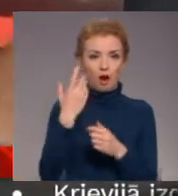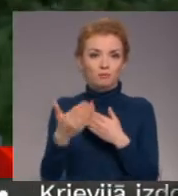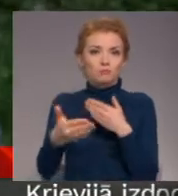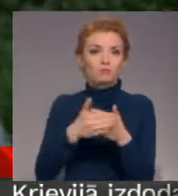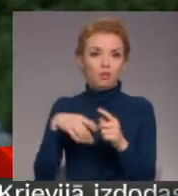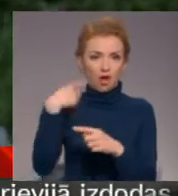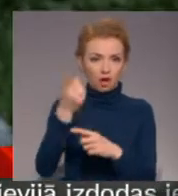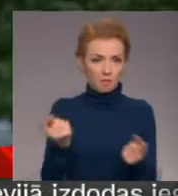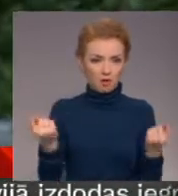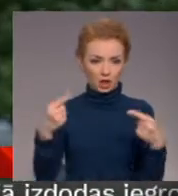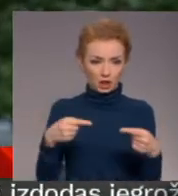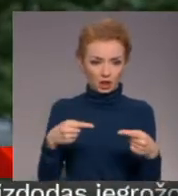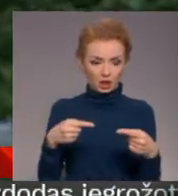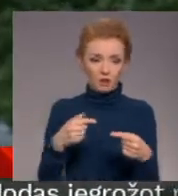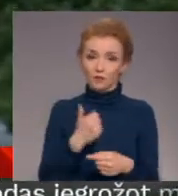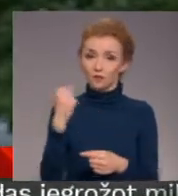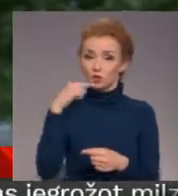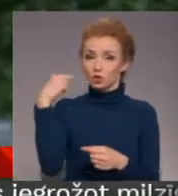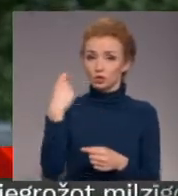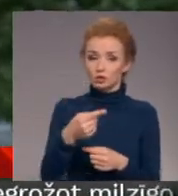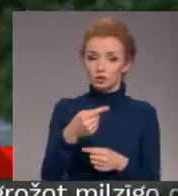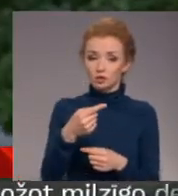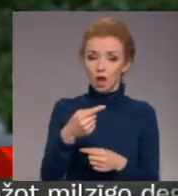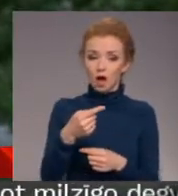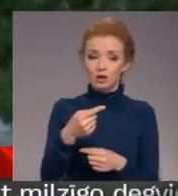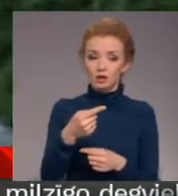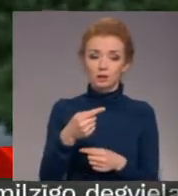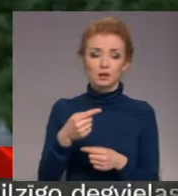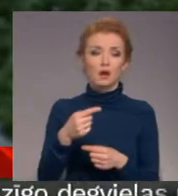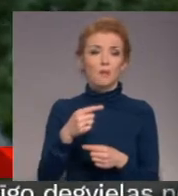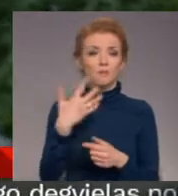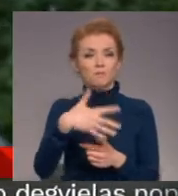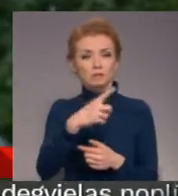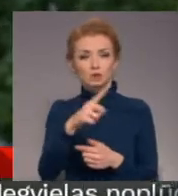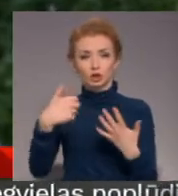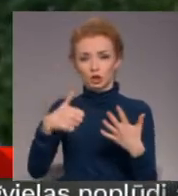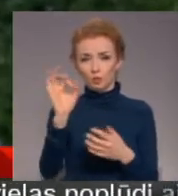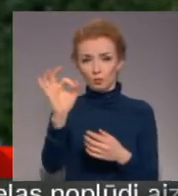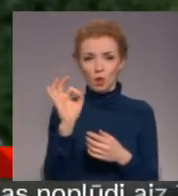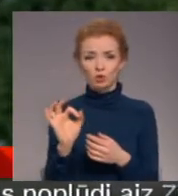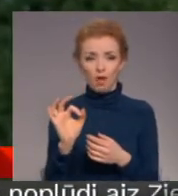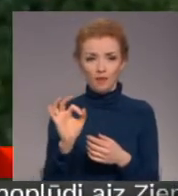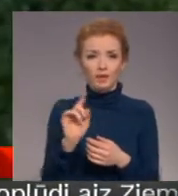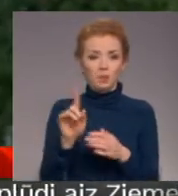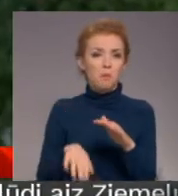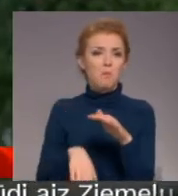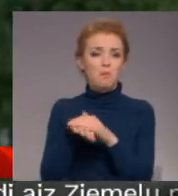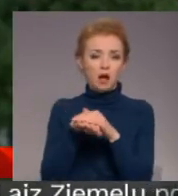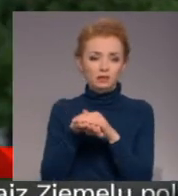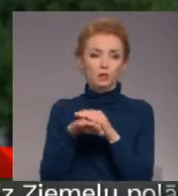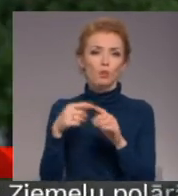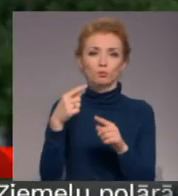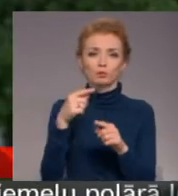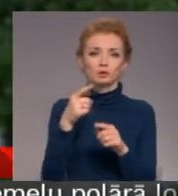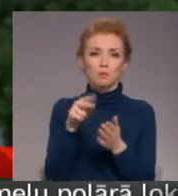Tā pasaules pieredze, nu, māzām valstīm 50-60% ir drīzāk jau maksimums un lielāki